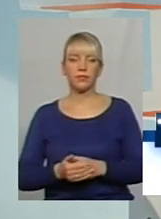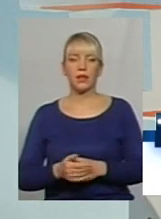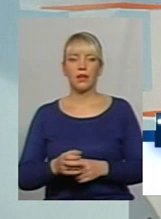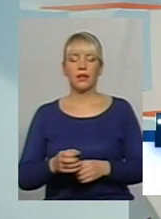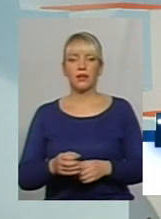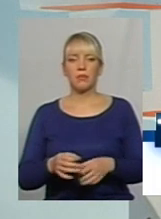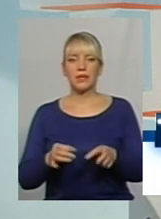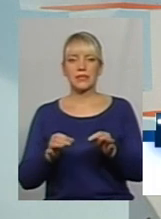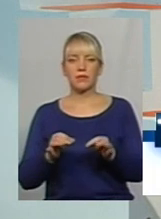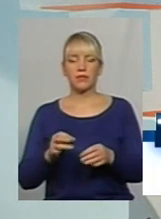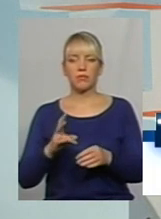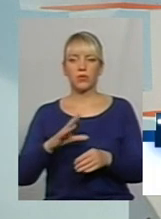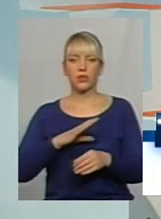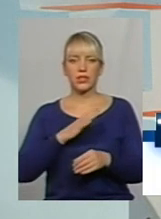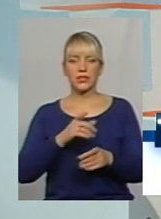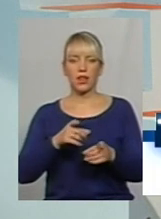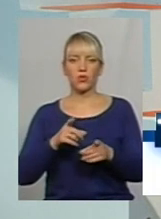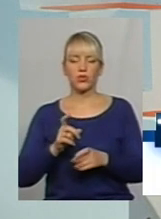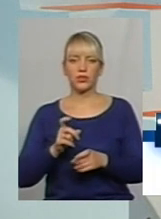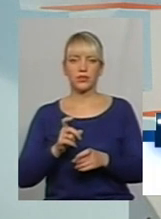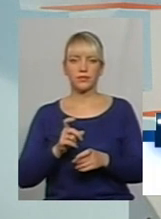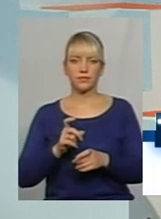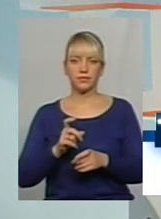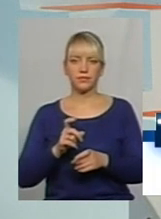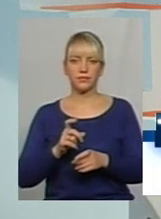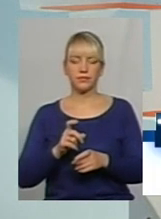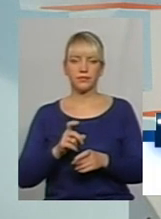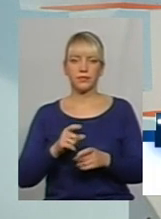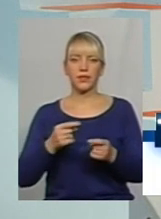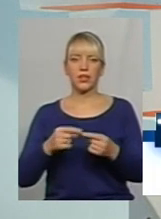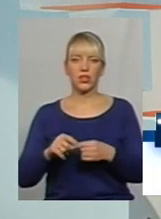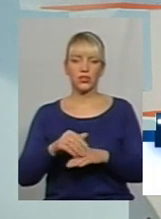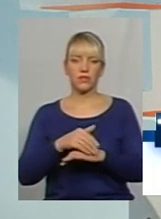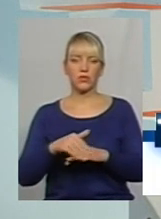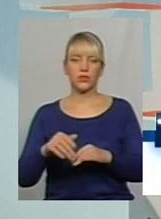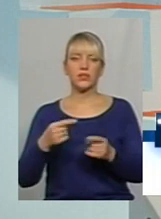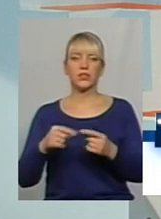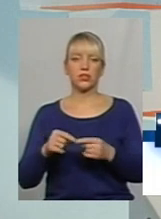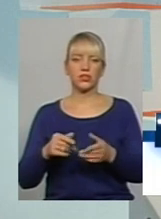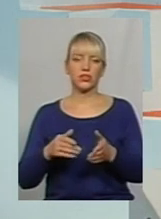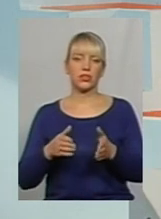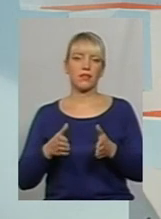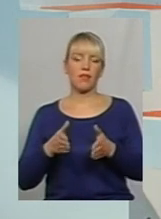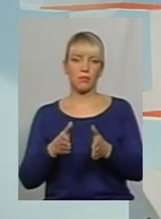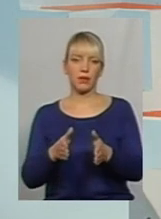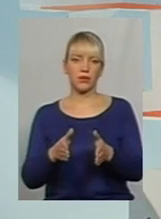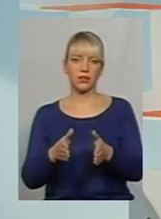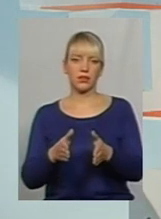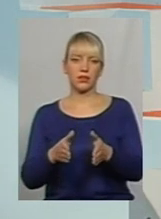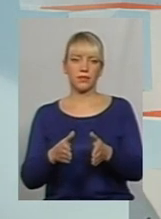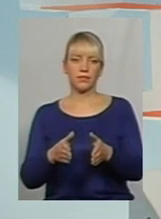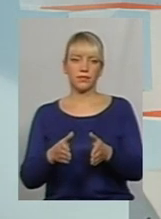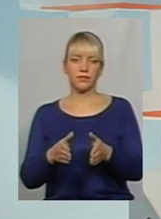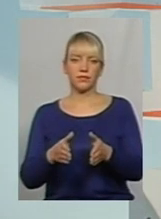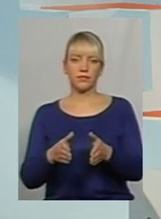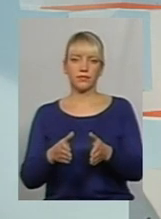Безпосередньо були залучені інші вулиці, інші напрямки. Таким ж,